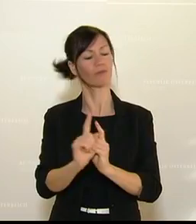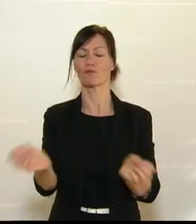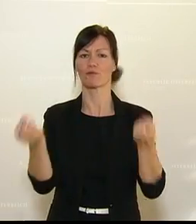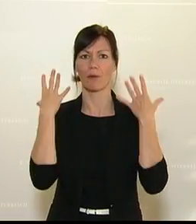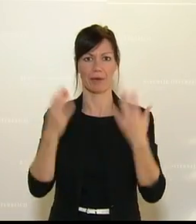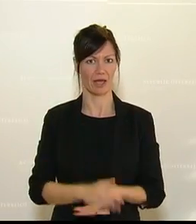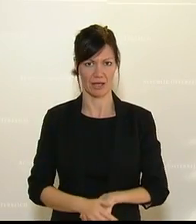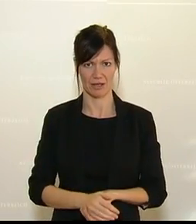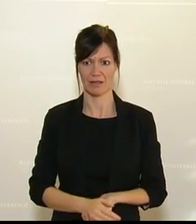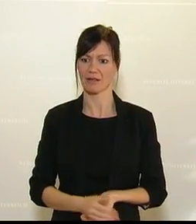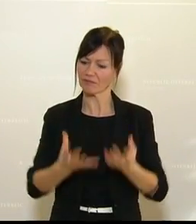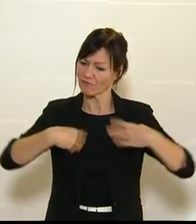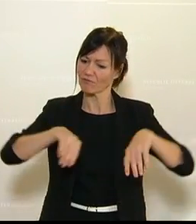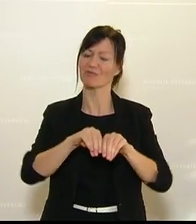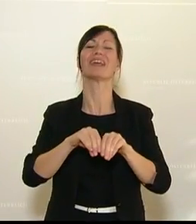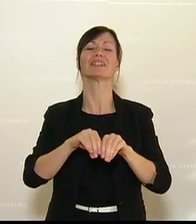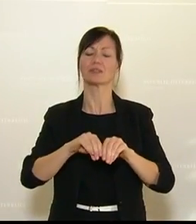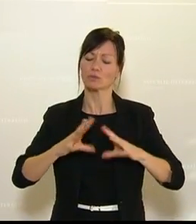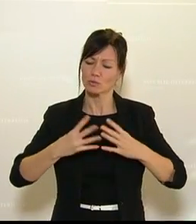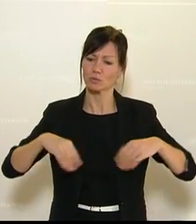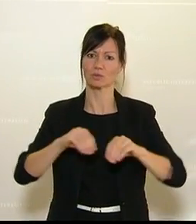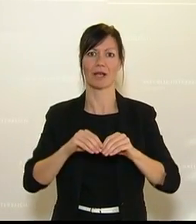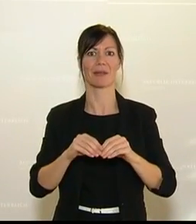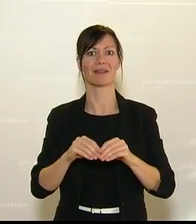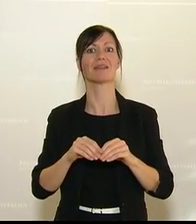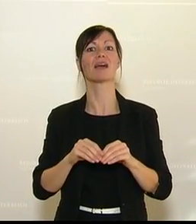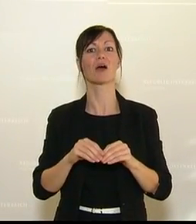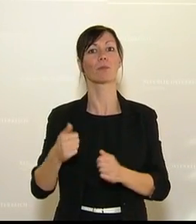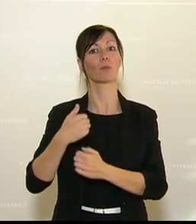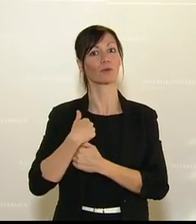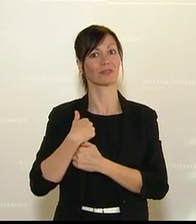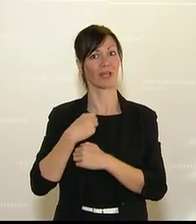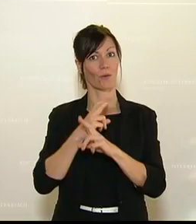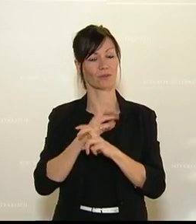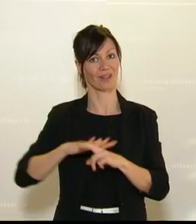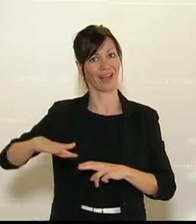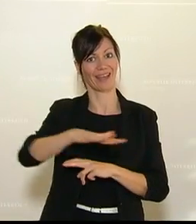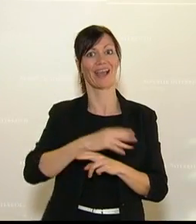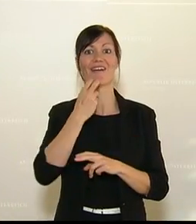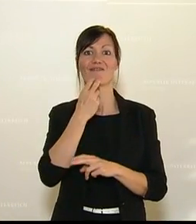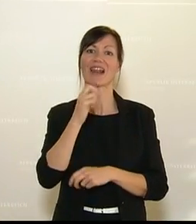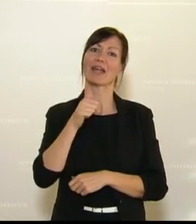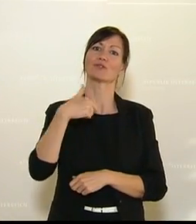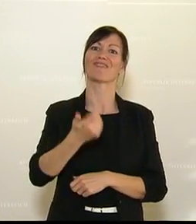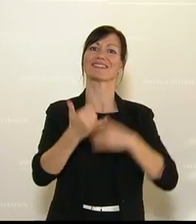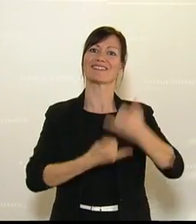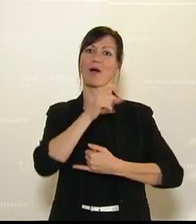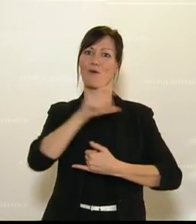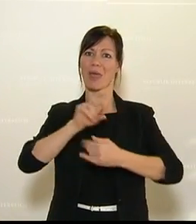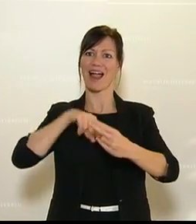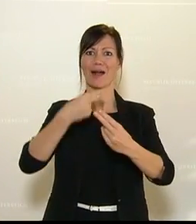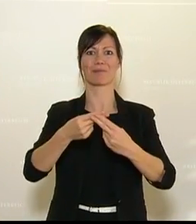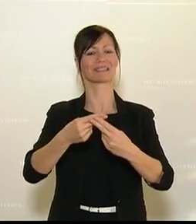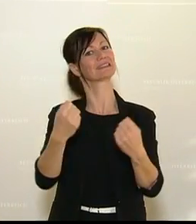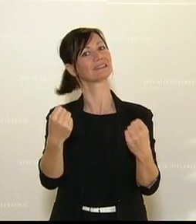die ist vorbei. Wir werden gemeinsam das österreichische Bundesheer in das 21. Jahrhundert führen, um die sicherheitspolitischen Herausforderungen